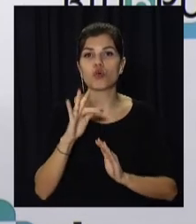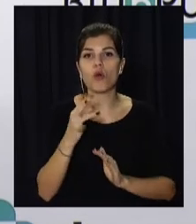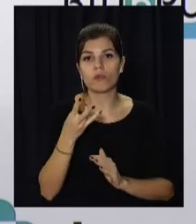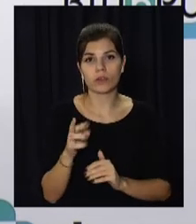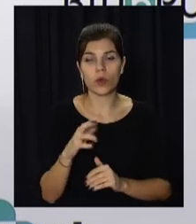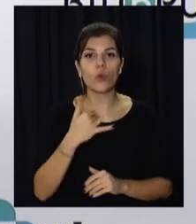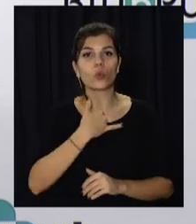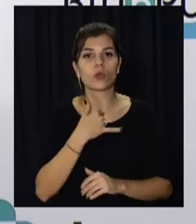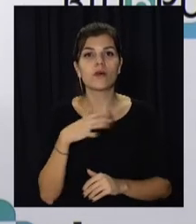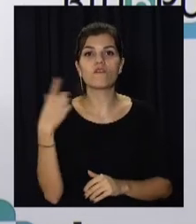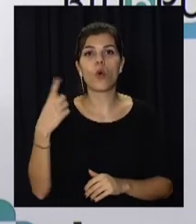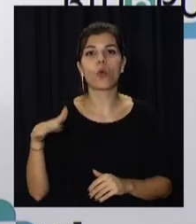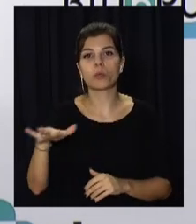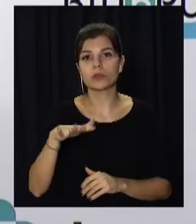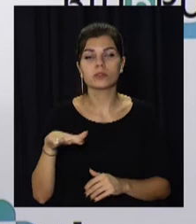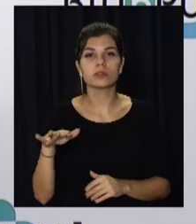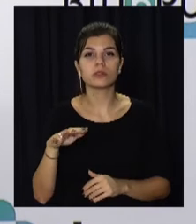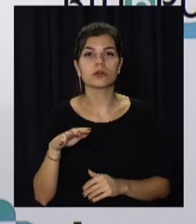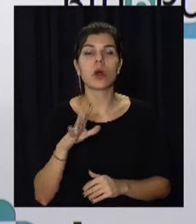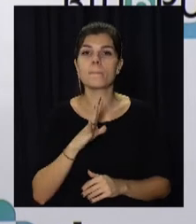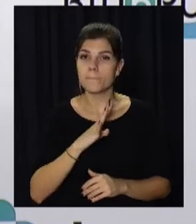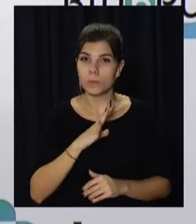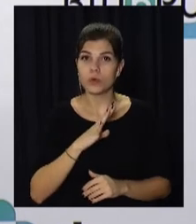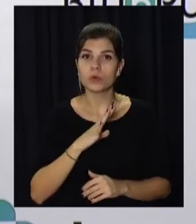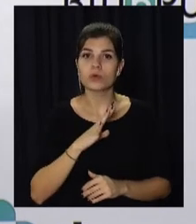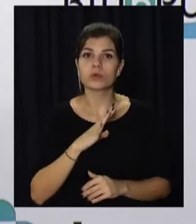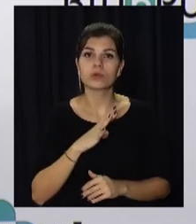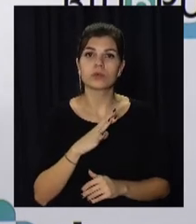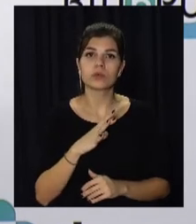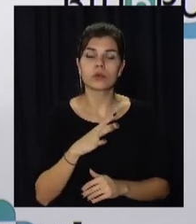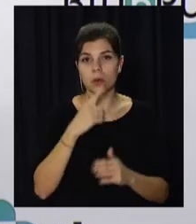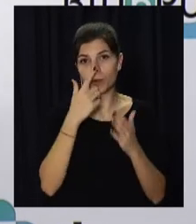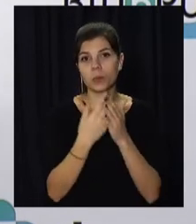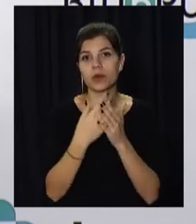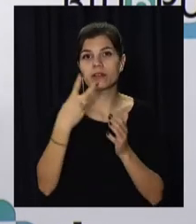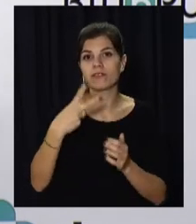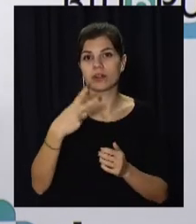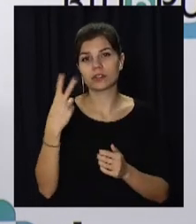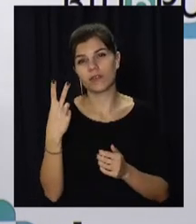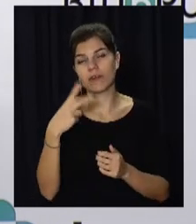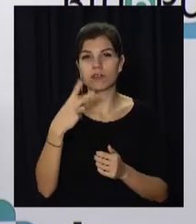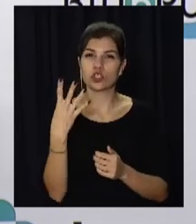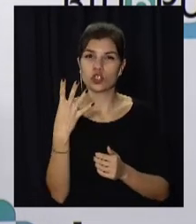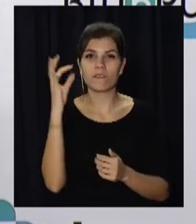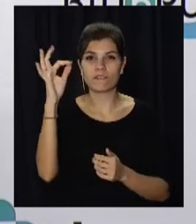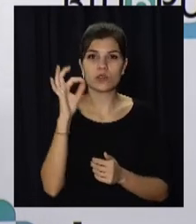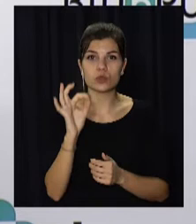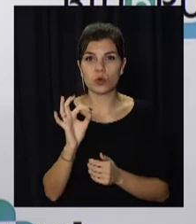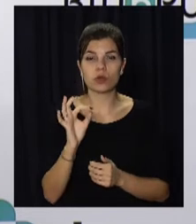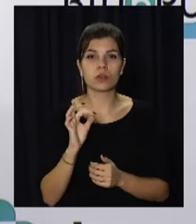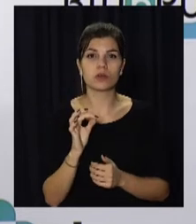у нас в області було близько 22-24%